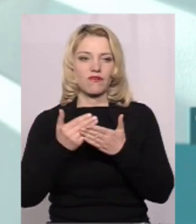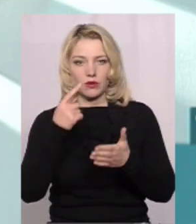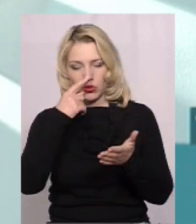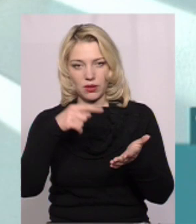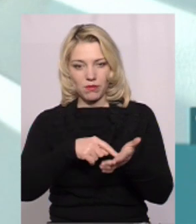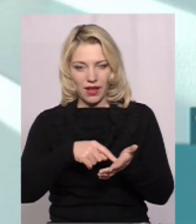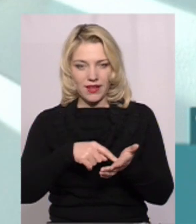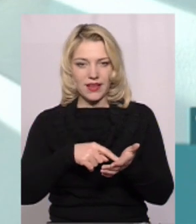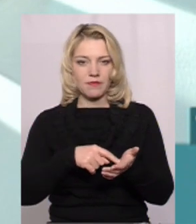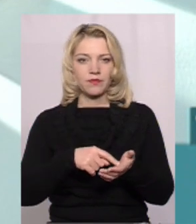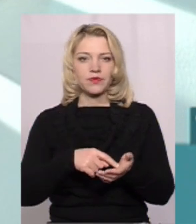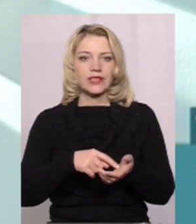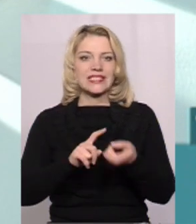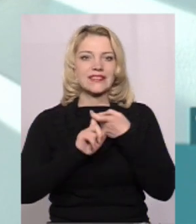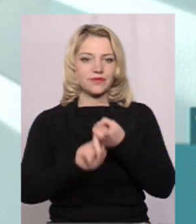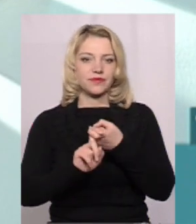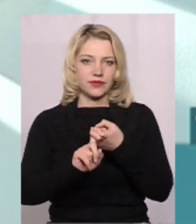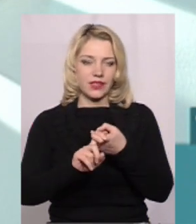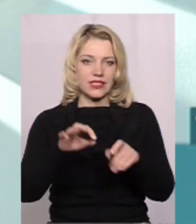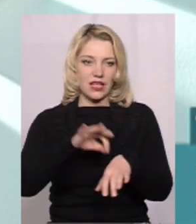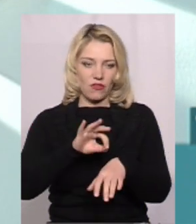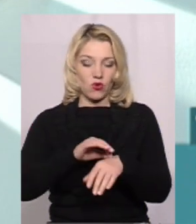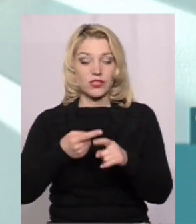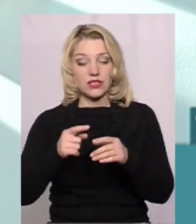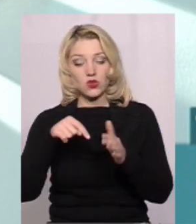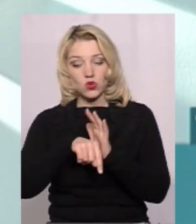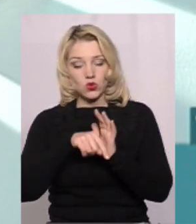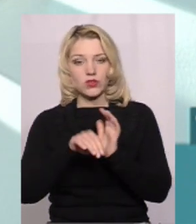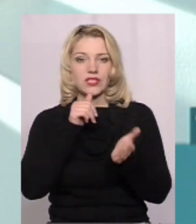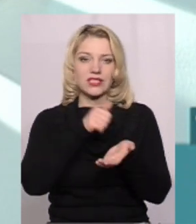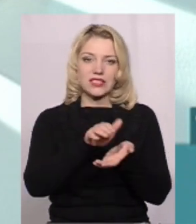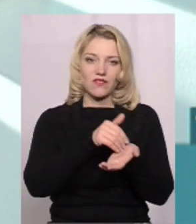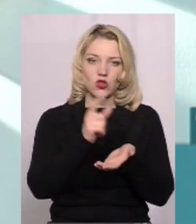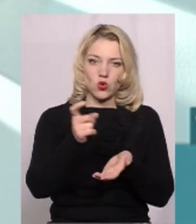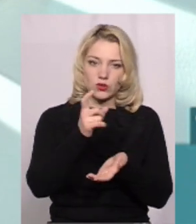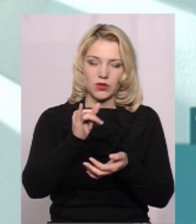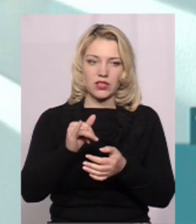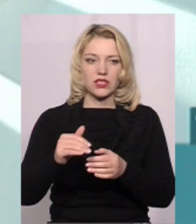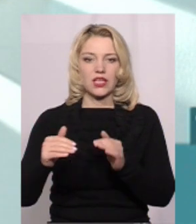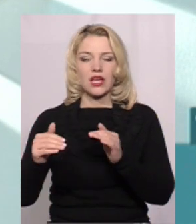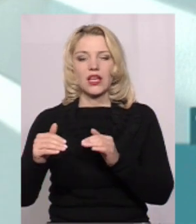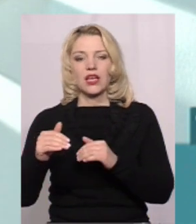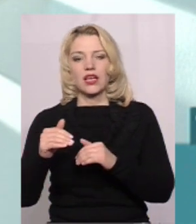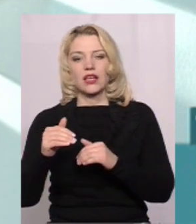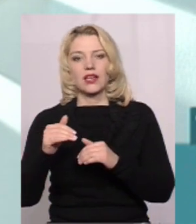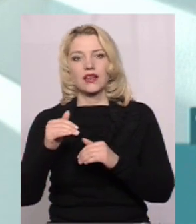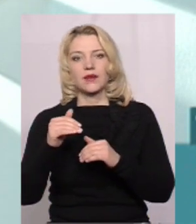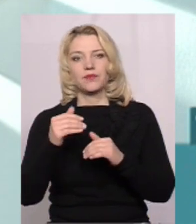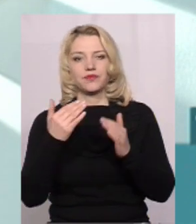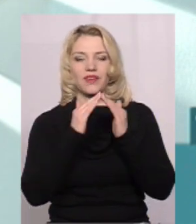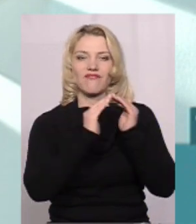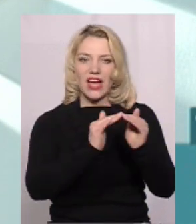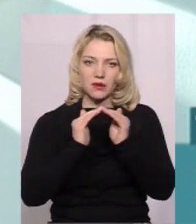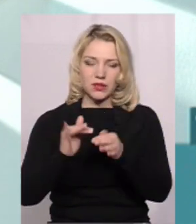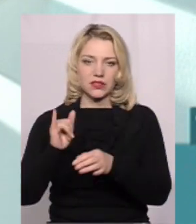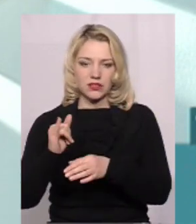збудника захворювання Це стосується як і свиного господарства різної формі власності, так і дворого господарства Що стосується